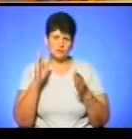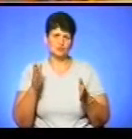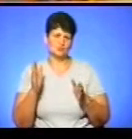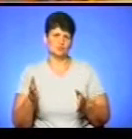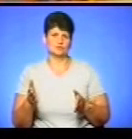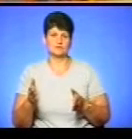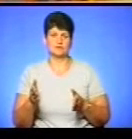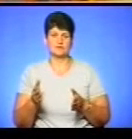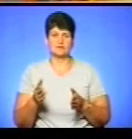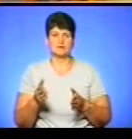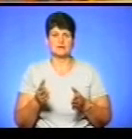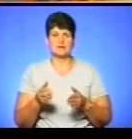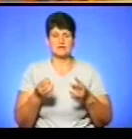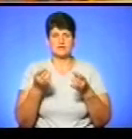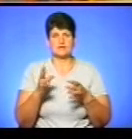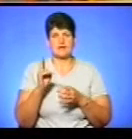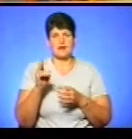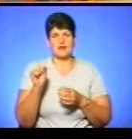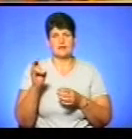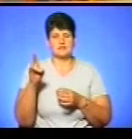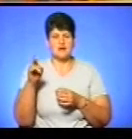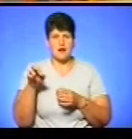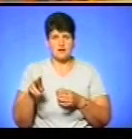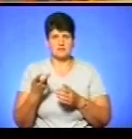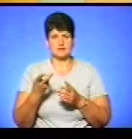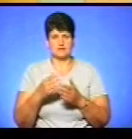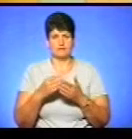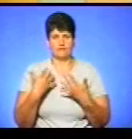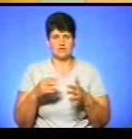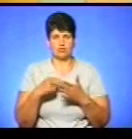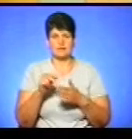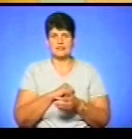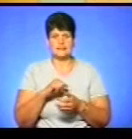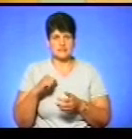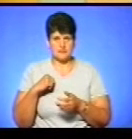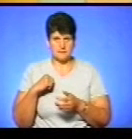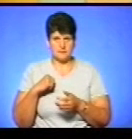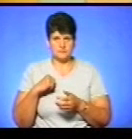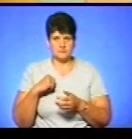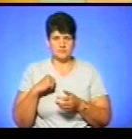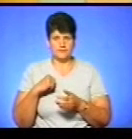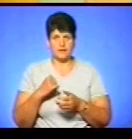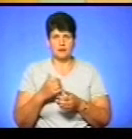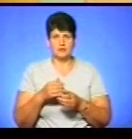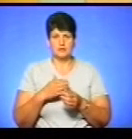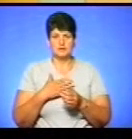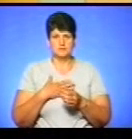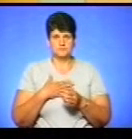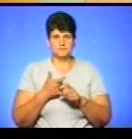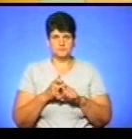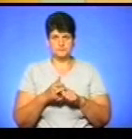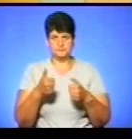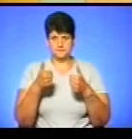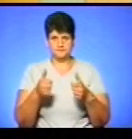такі канцелярські приладдя ми, звичайно, придбали самі. Але в нас дуже хороша громада, дуже